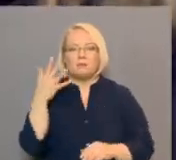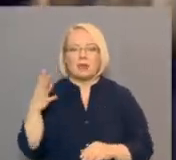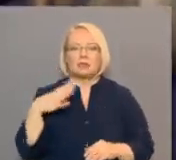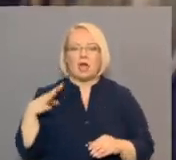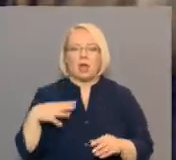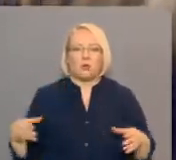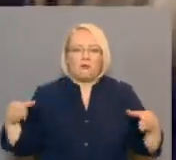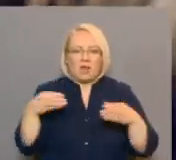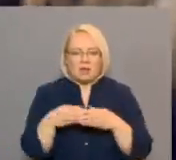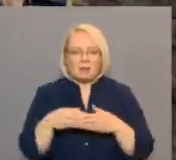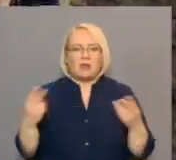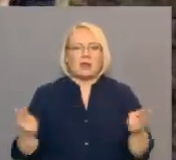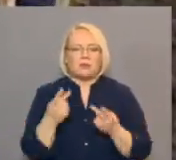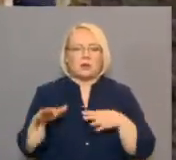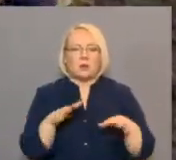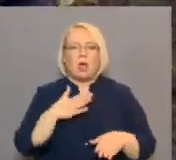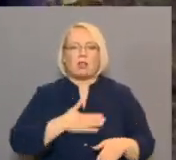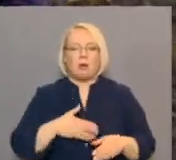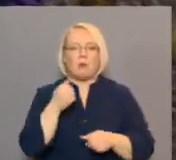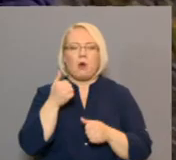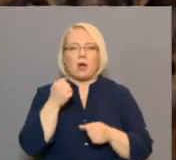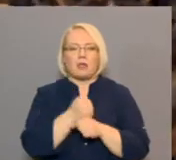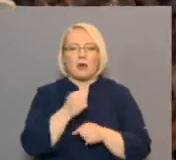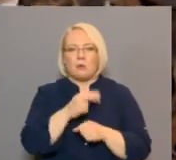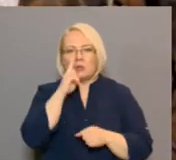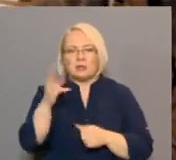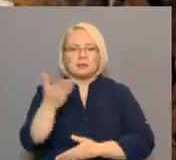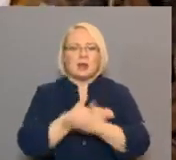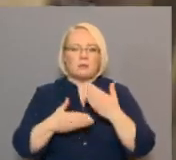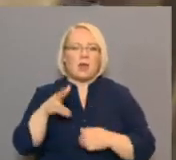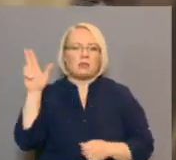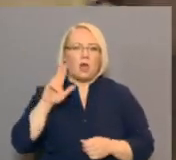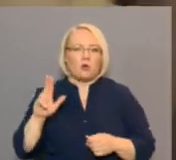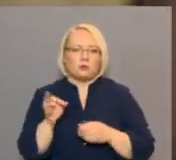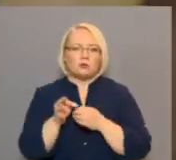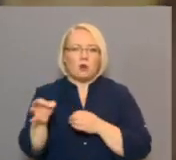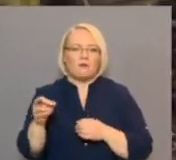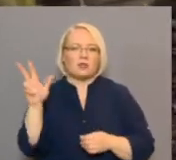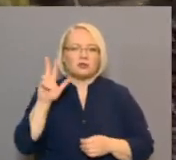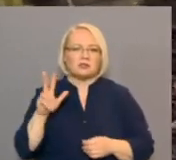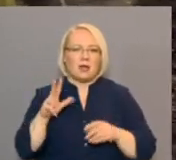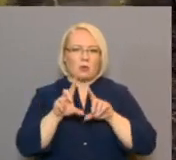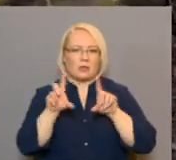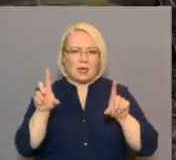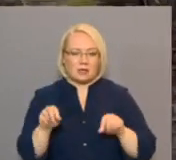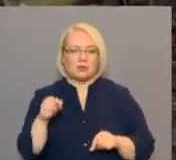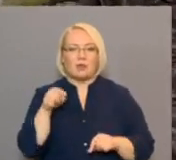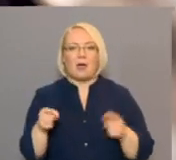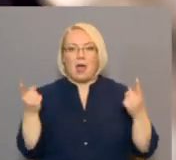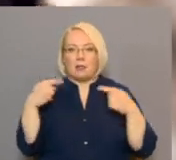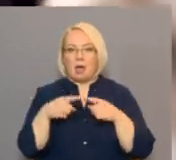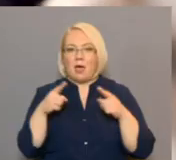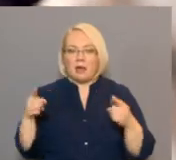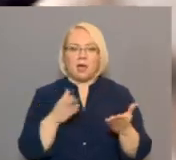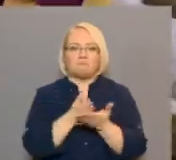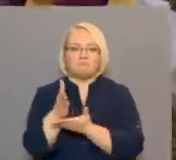vienības tradīcijām ir rīkot labot darbu nedēļu sadarbībā ar Daugavpils noda sociālo dienestu. Tās laikā gaidas dodas arī pie